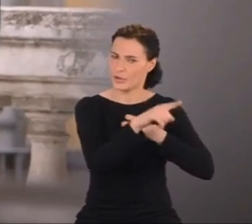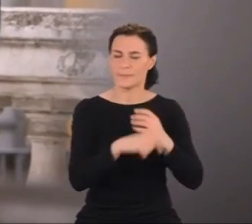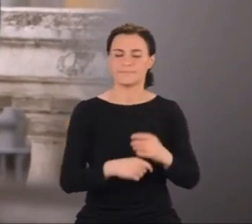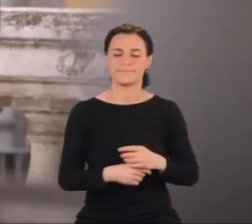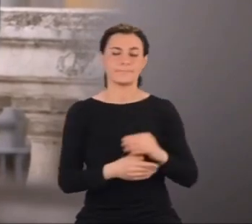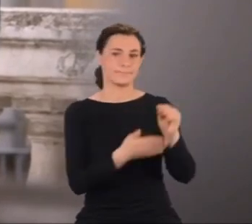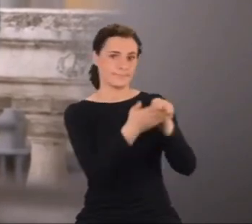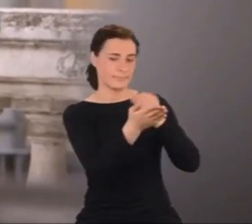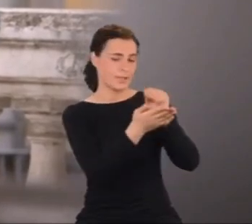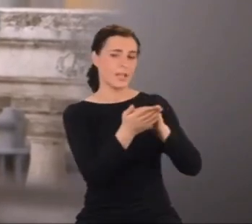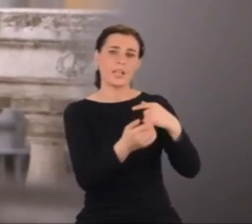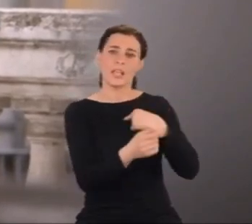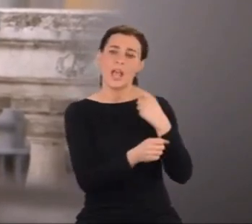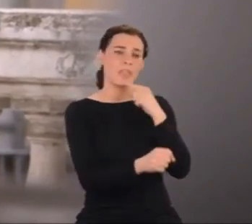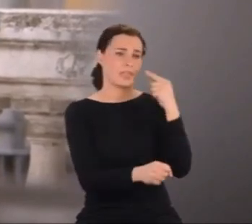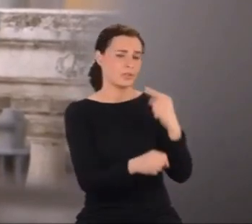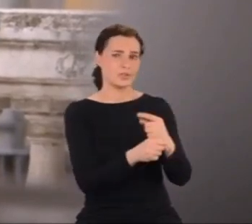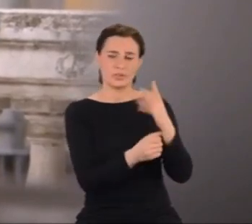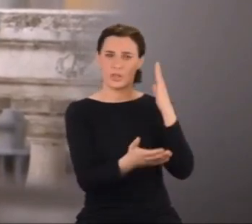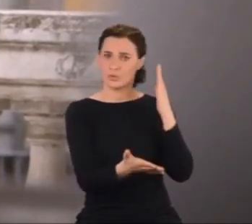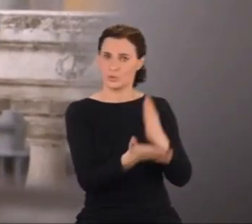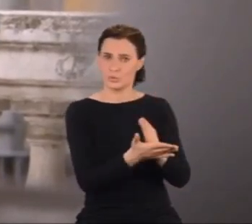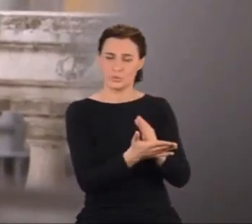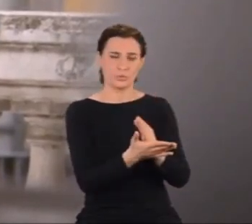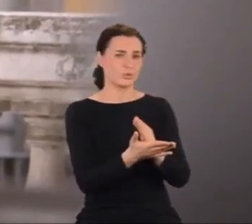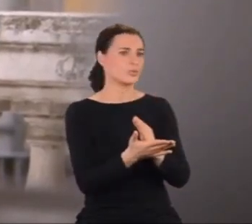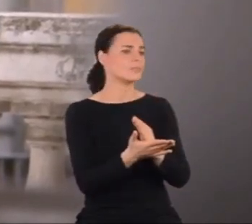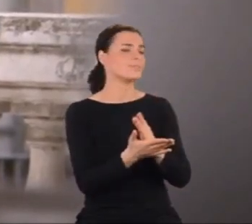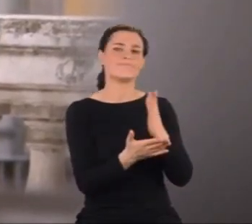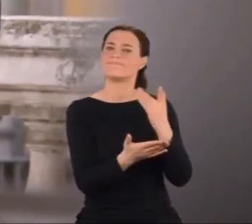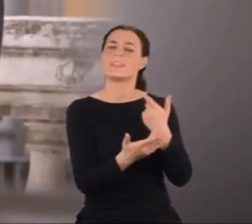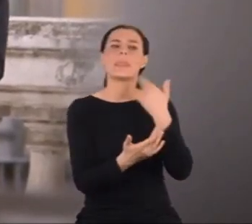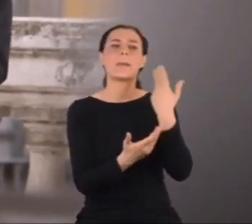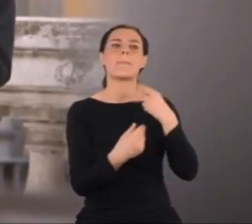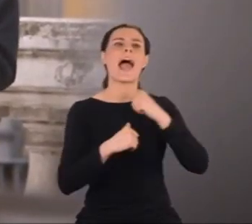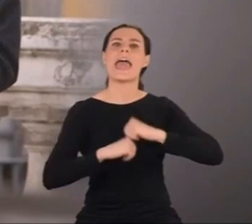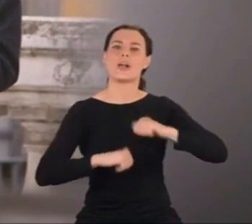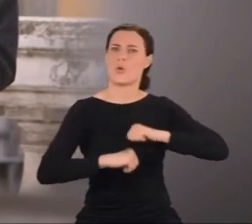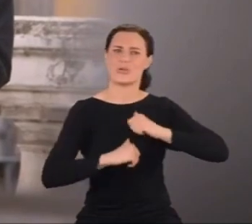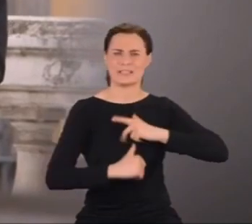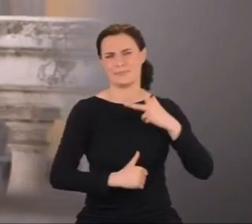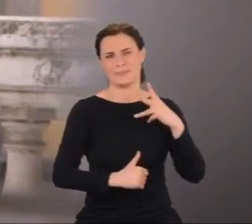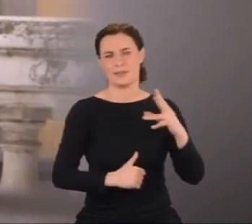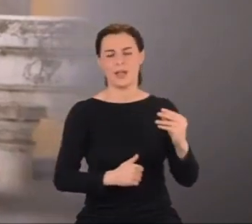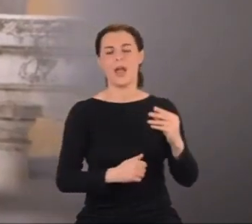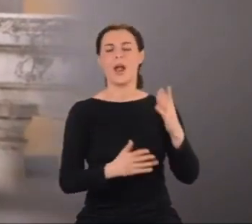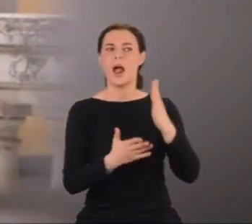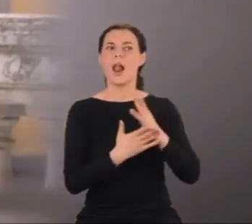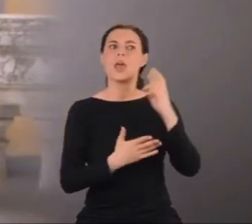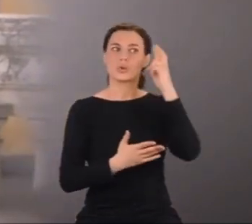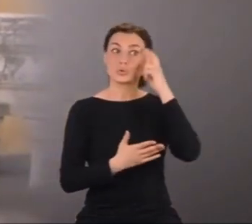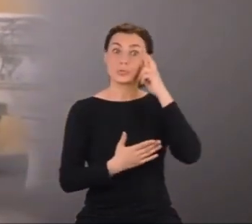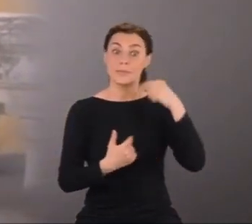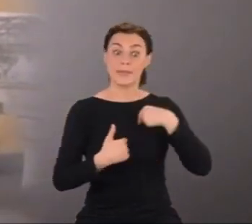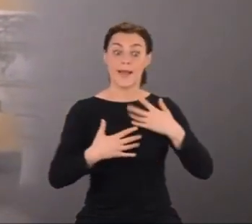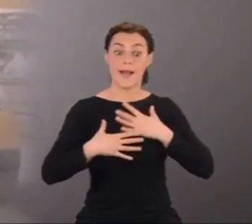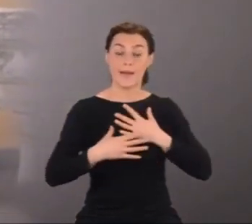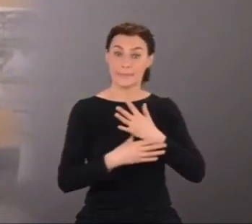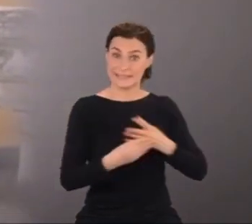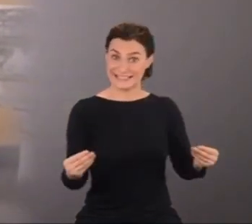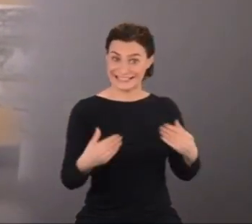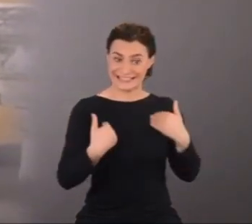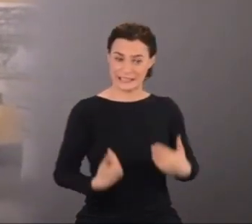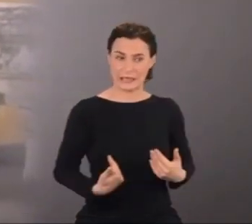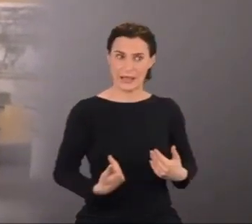Podjąłem nieodwracalną decyzję. Nie ma w niej ani krzty egoizmu. Ale rozumiem, że moje nagłe zniknięcie może wzbudzić